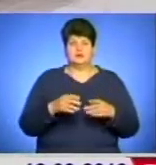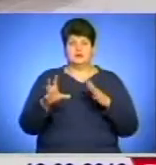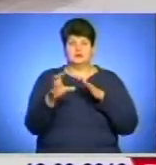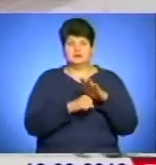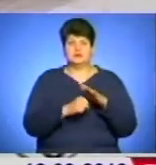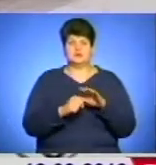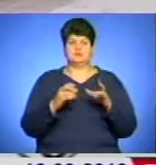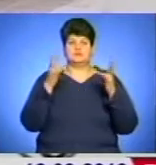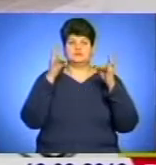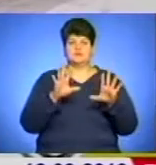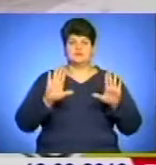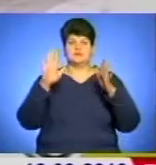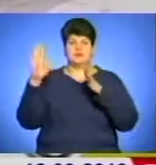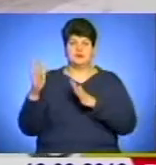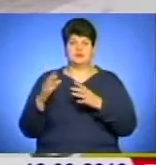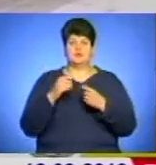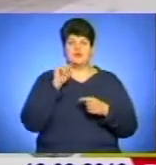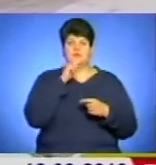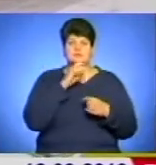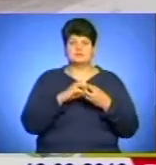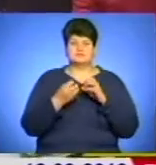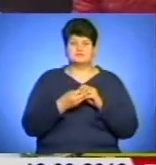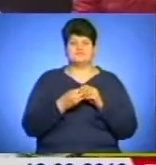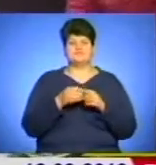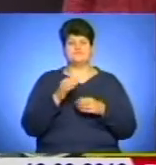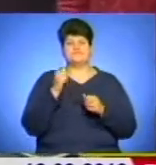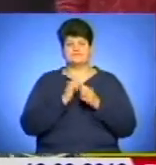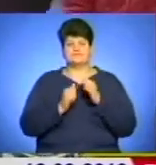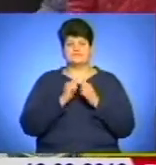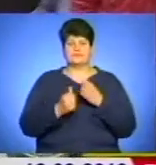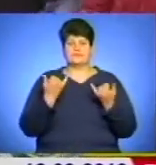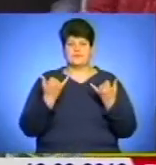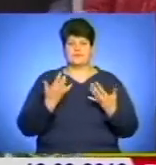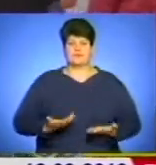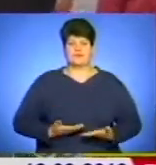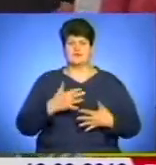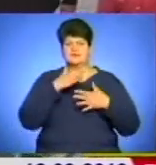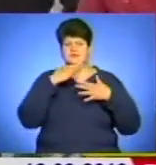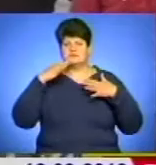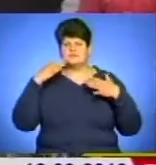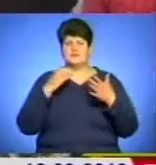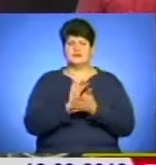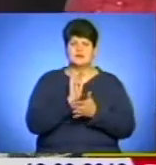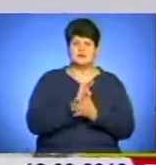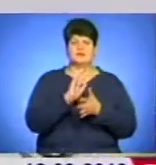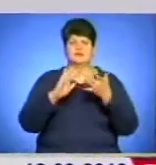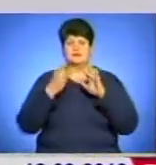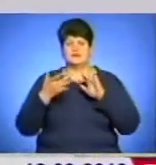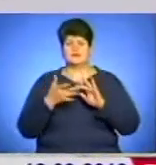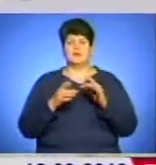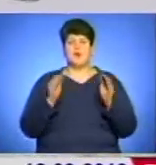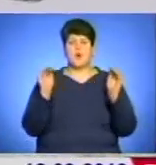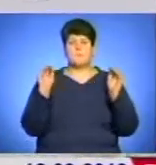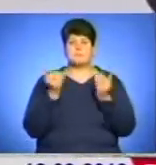стихійні явища й економічні проблеми – нерідкість у сучасному житті. Ними ряснюють мас-медіа й інтернет. Обмежити